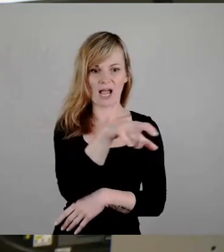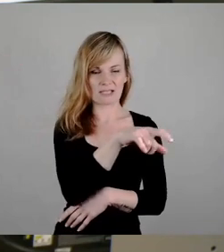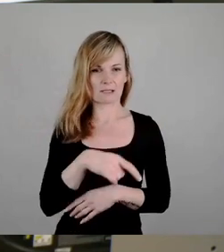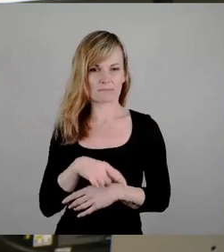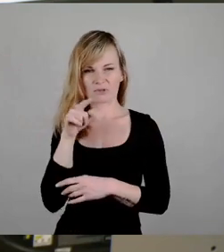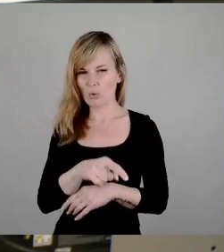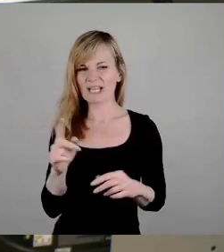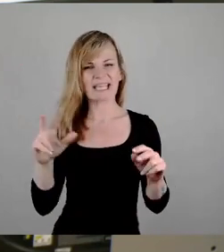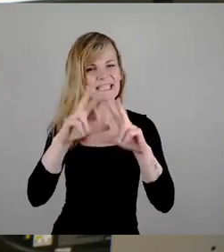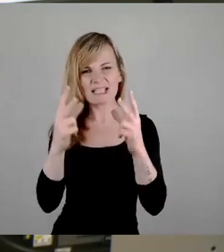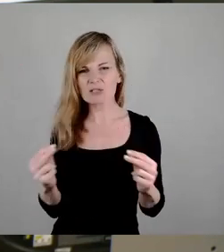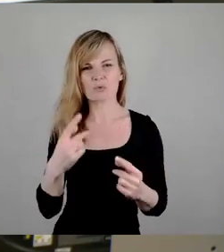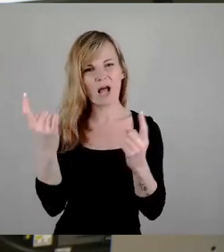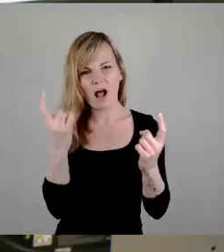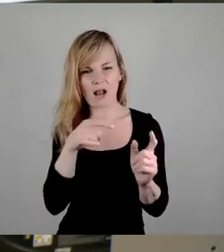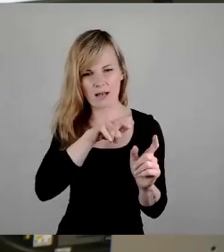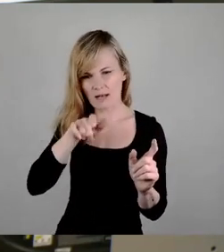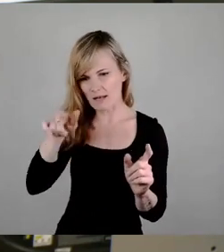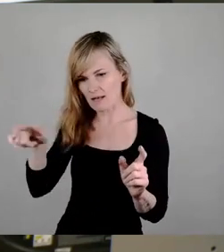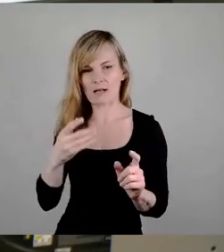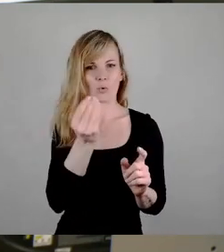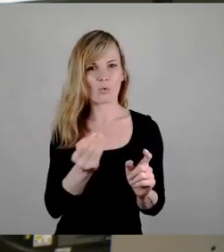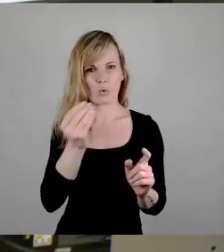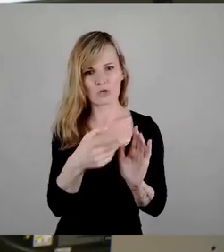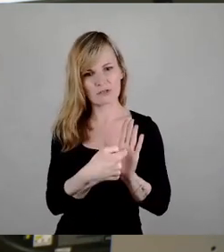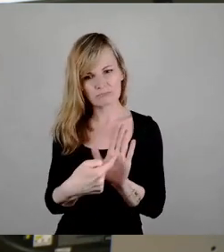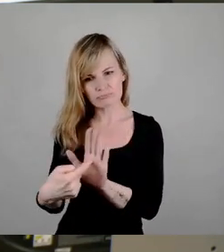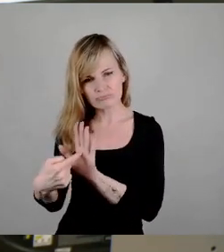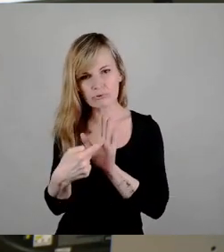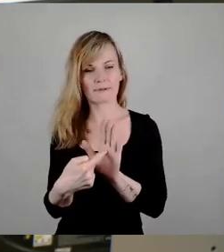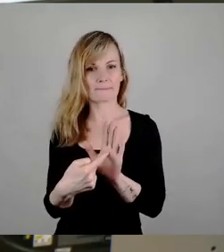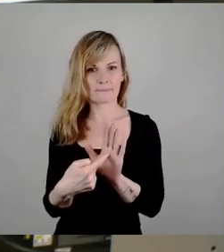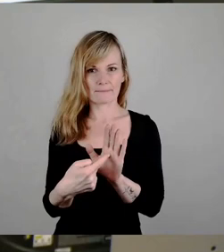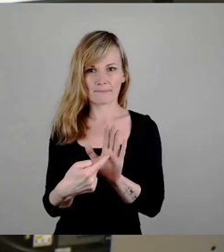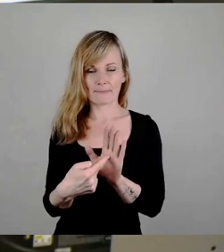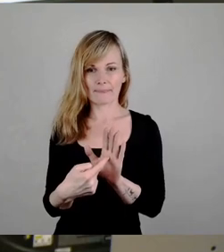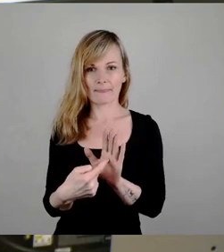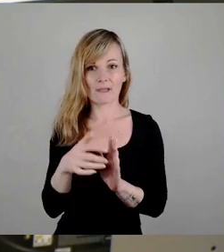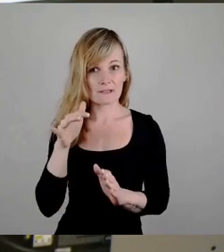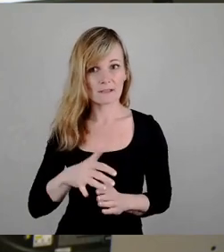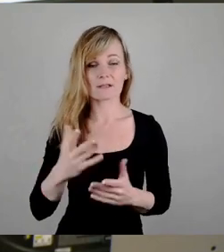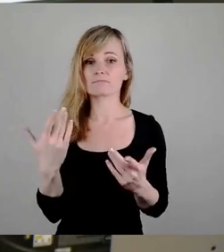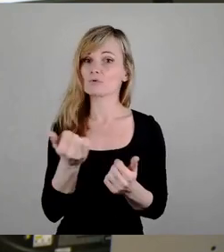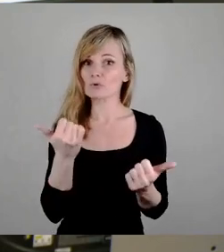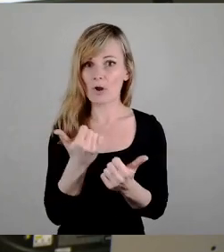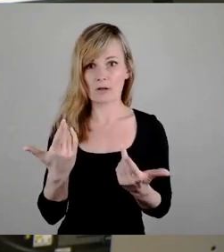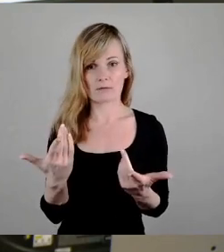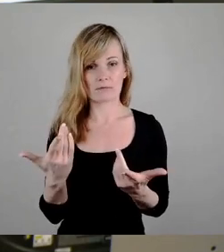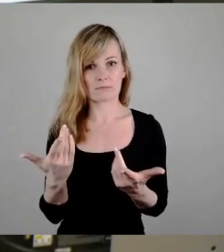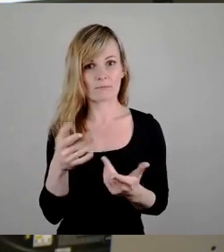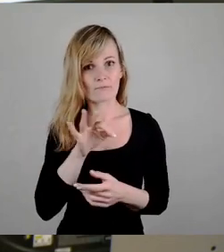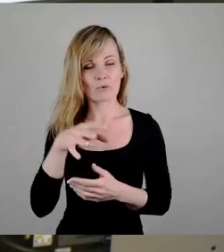Größen ihre Kunst darbieten und wo eine ganz tolle Bereicherung der Stadt